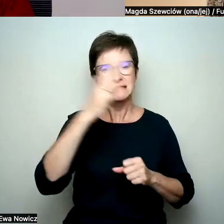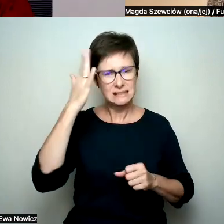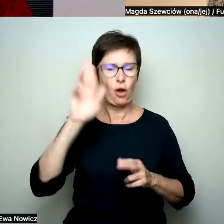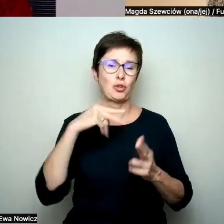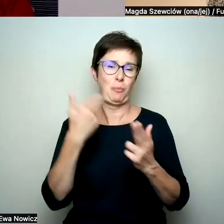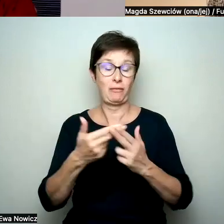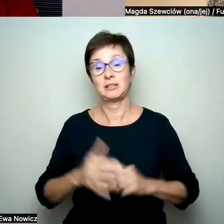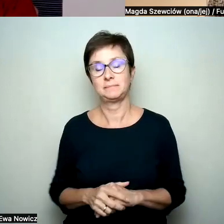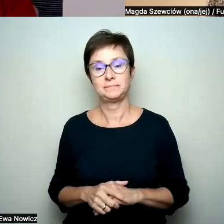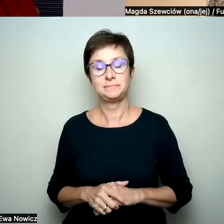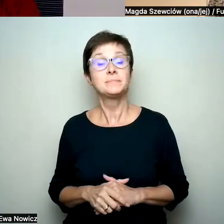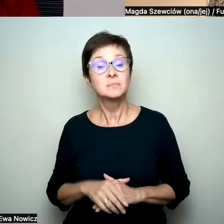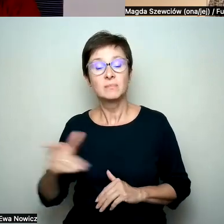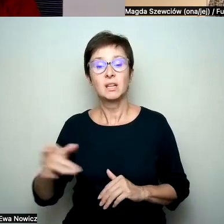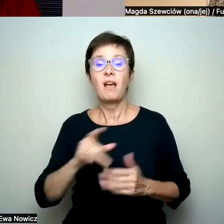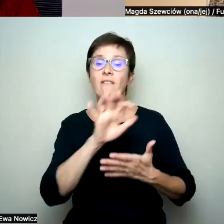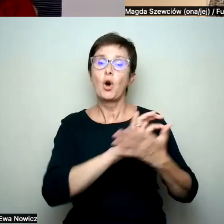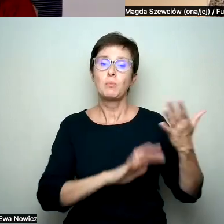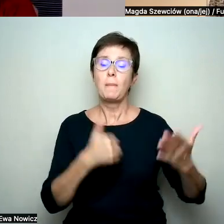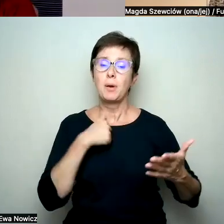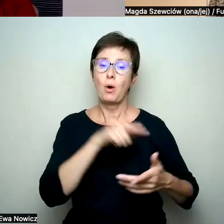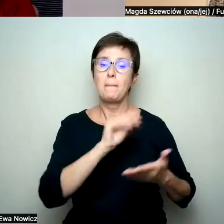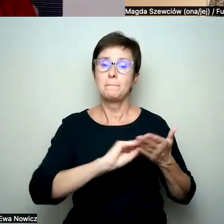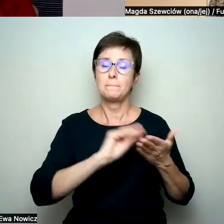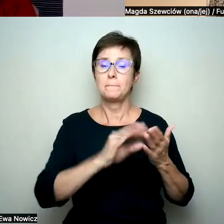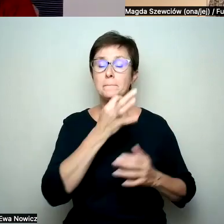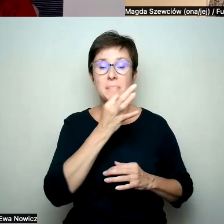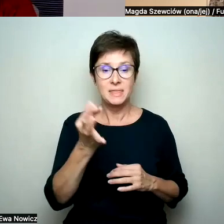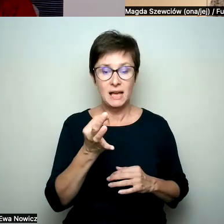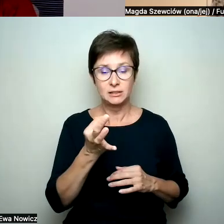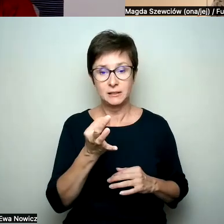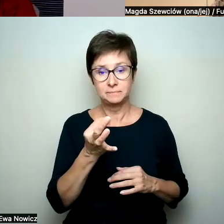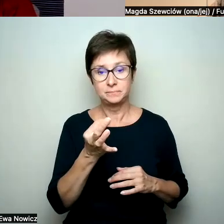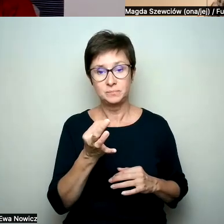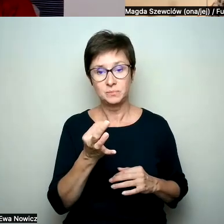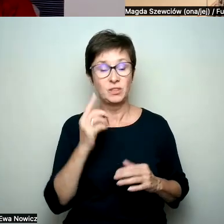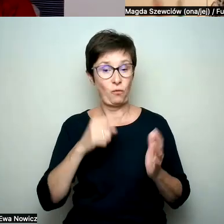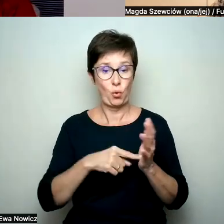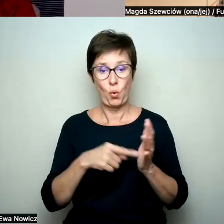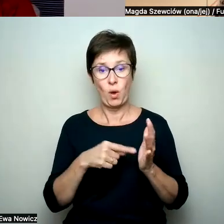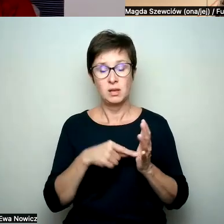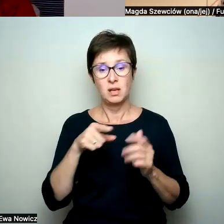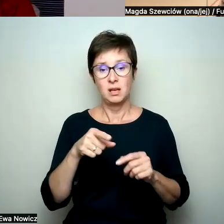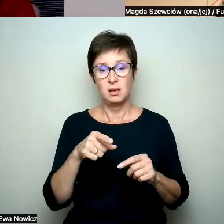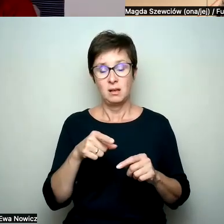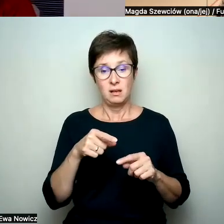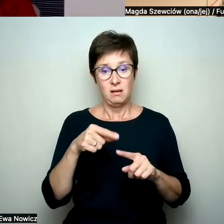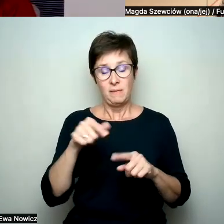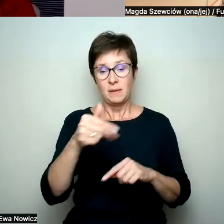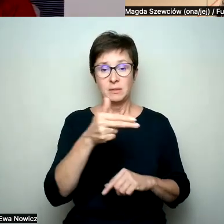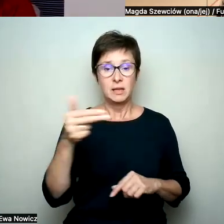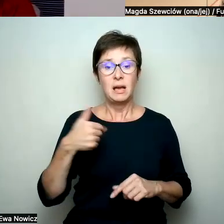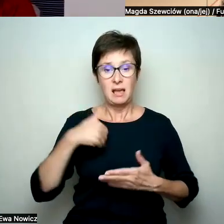Mamy się od pytań z formularza. Mamy takie jedno pytanie, które jest pytaniem właśnie z takiego trochę kontekstu. znaczy